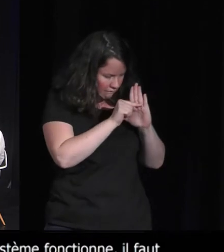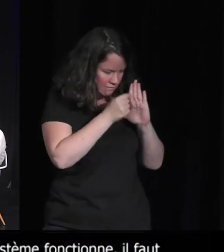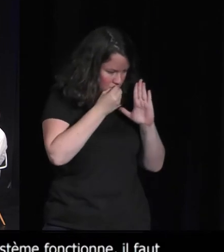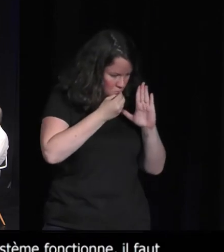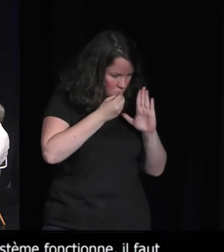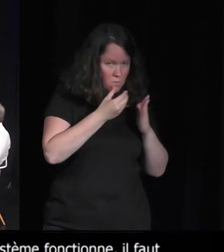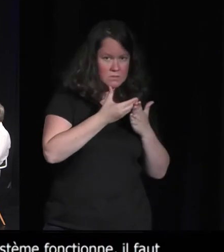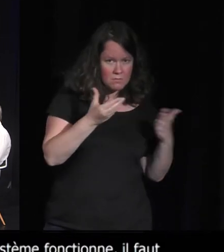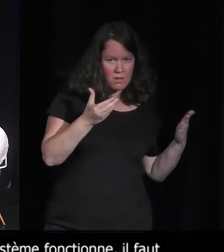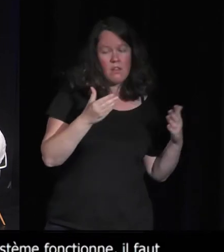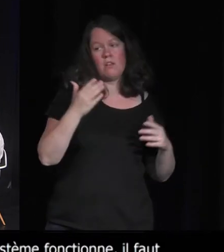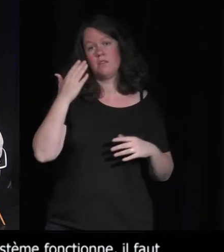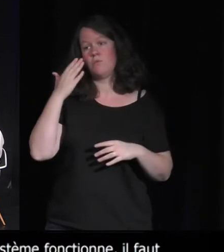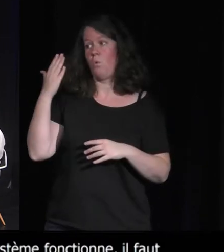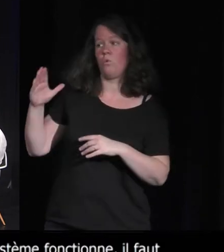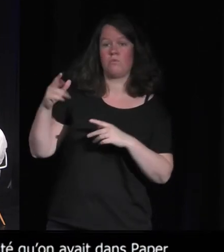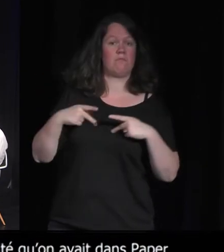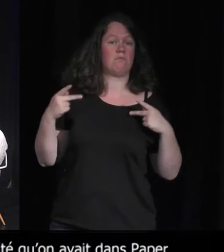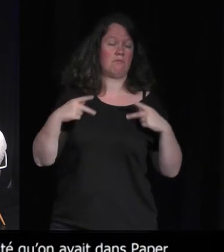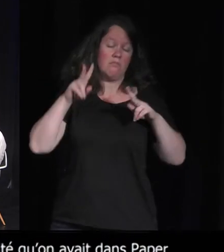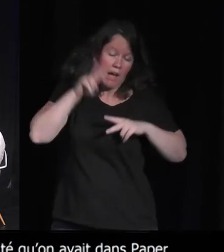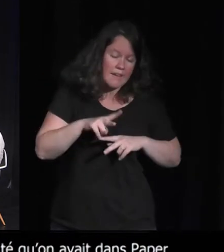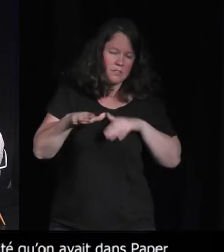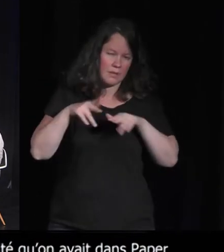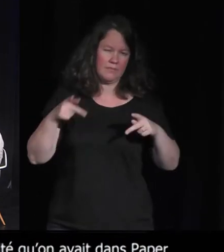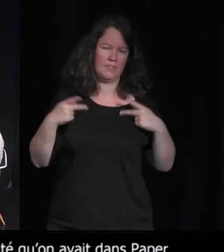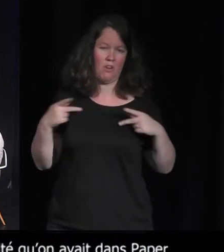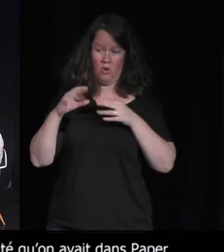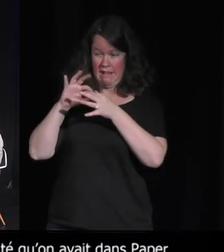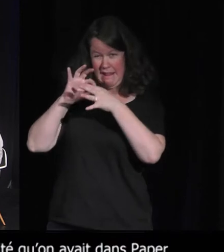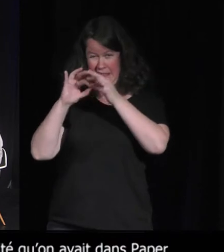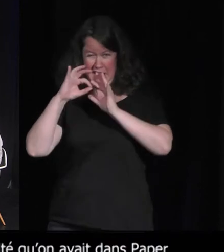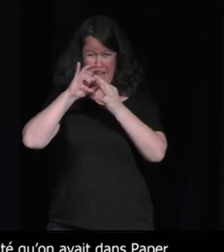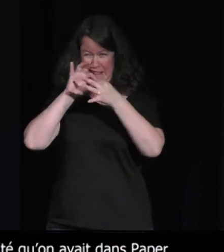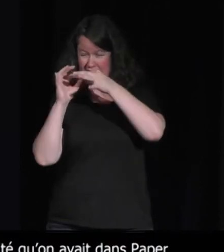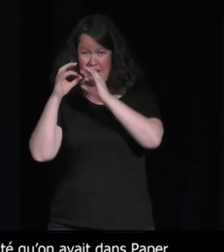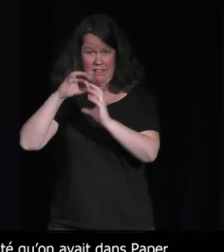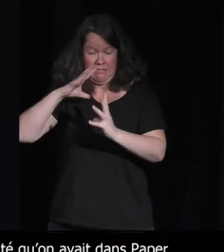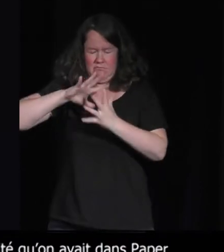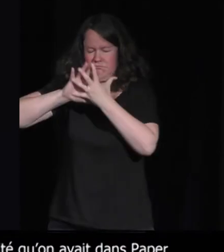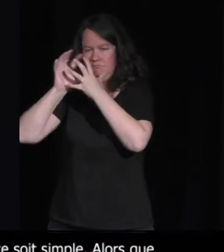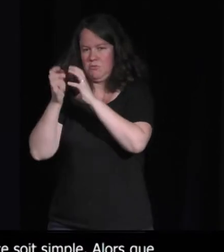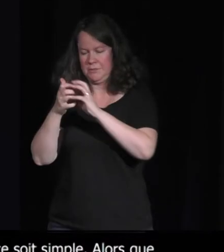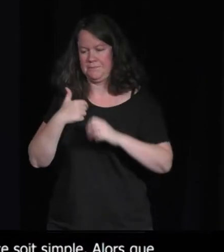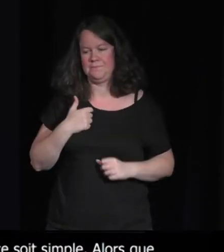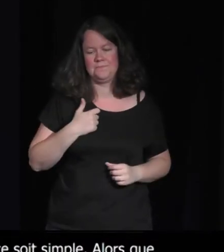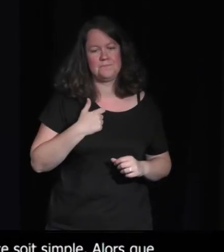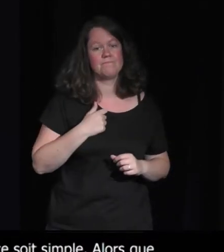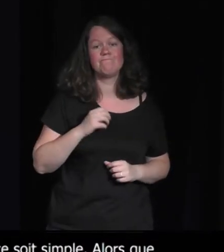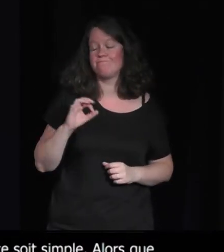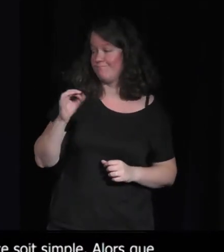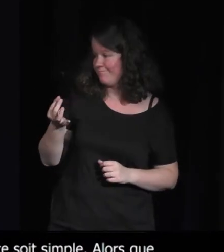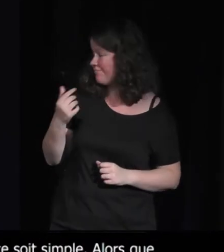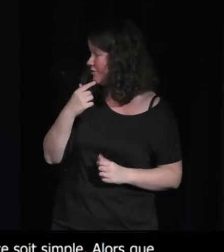Alors que dans un vrai écosystème, il y a des liens de partout. Donc, c'est complexe. C'est ça, le fantasme, finalement, de recréer les interactions